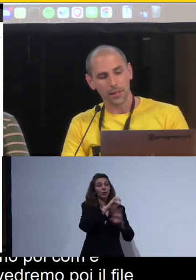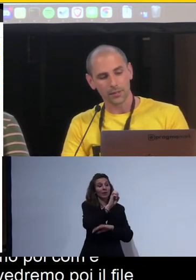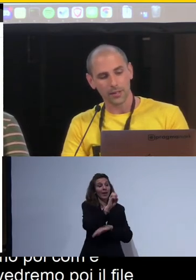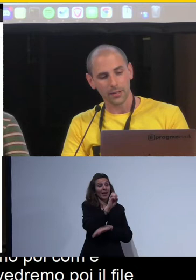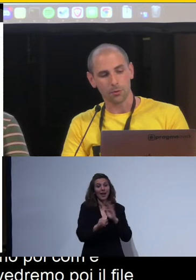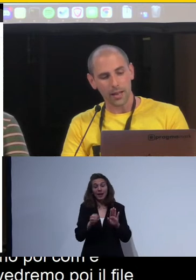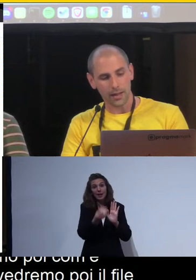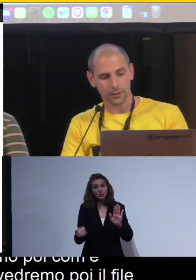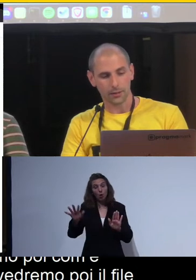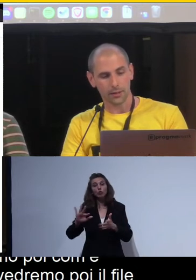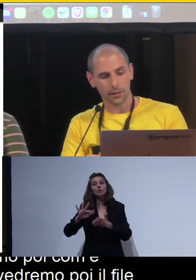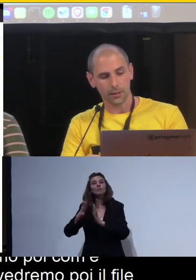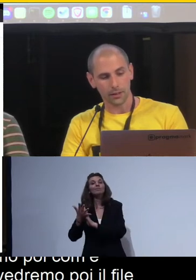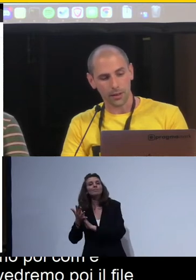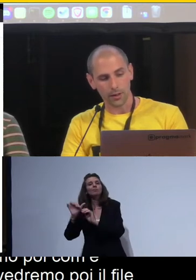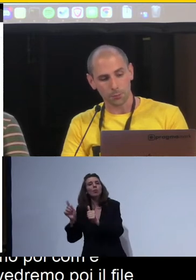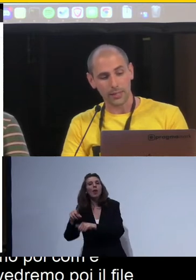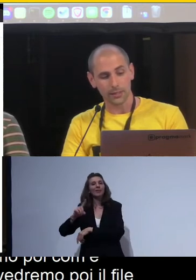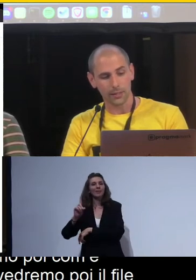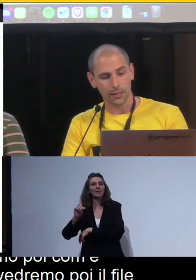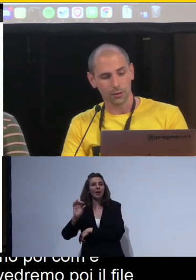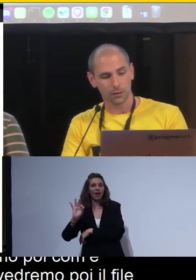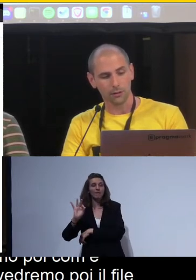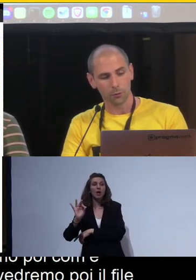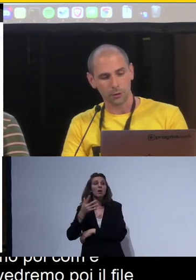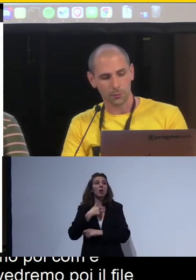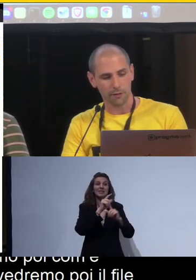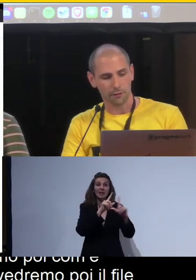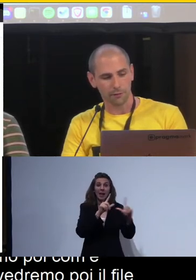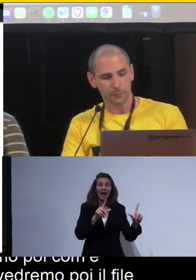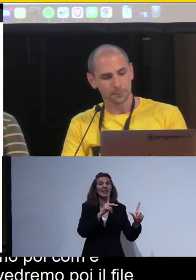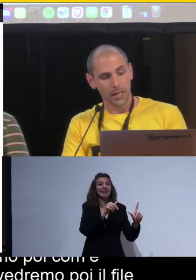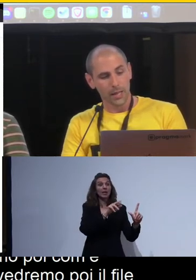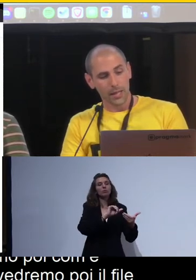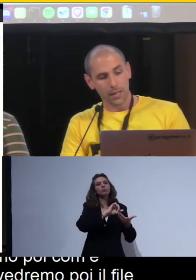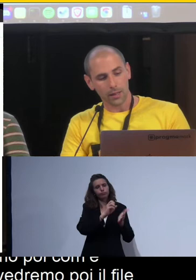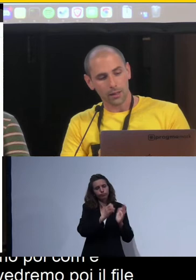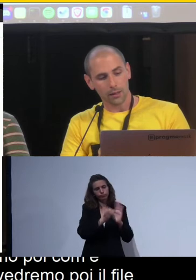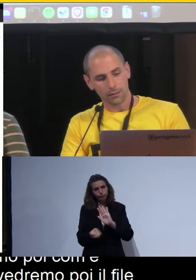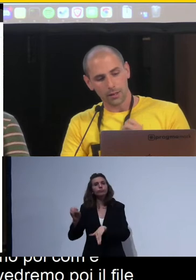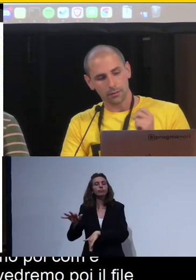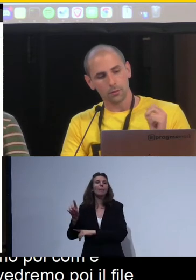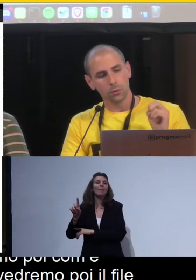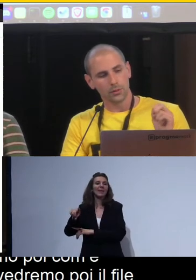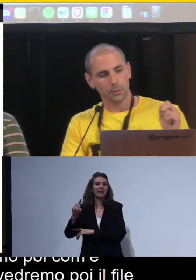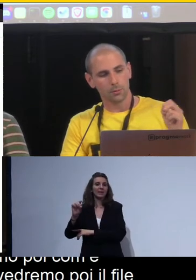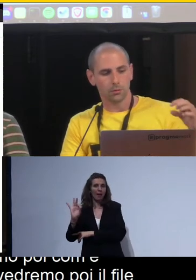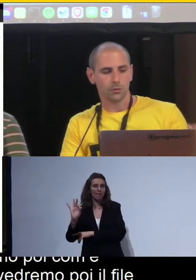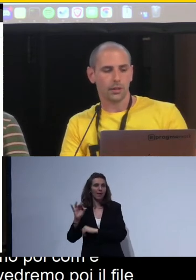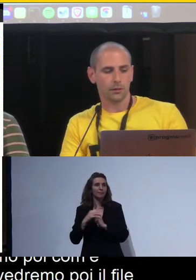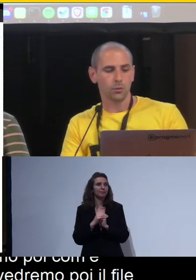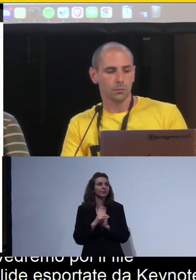e vedremo le slide esportate da Keynote in formato PDF e l